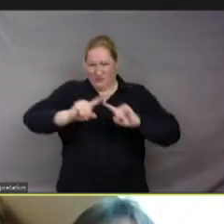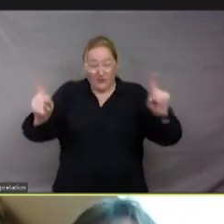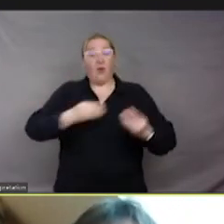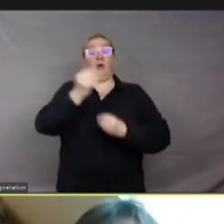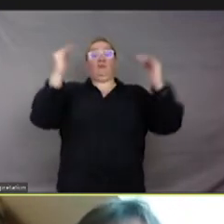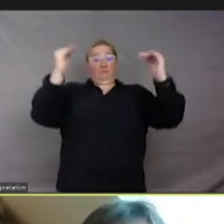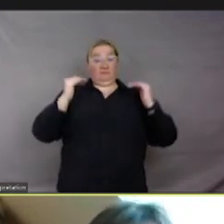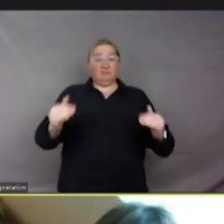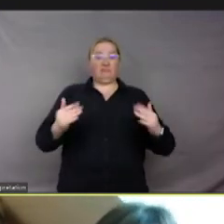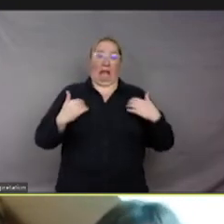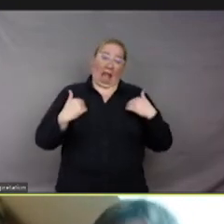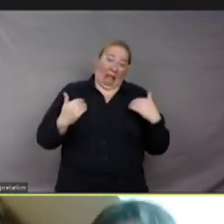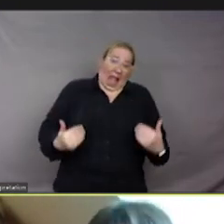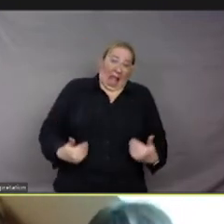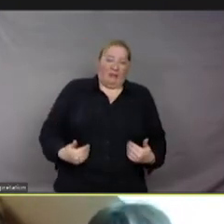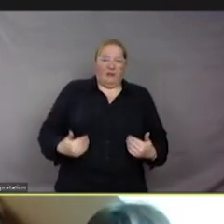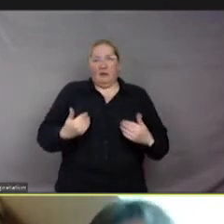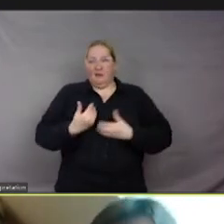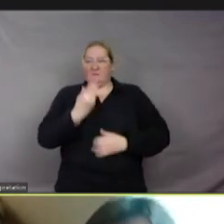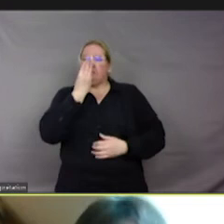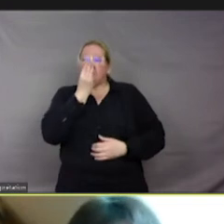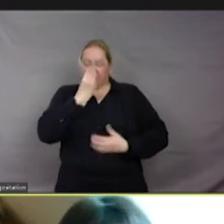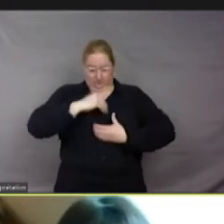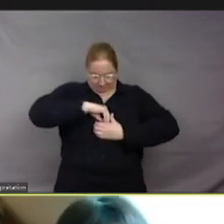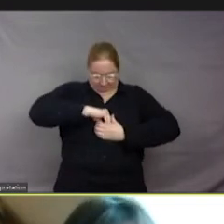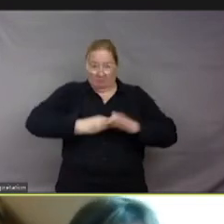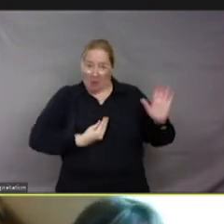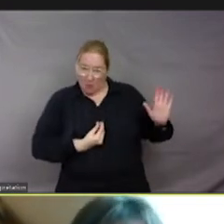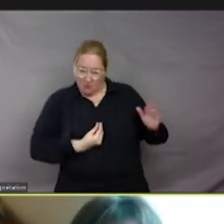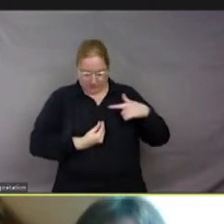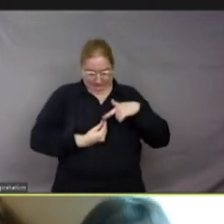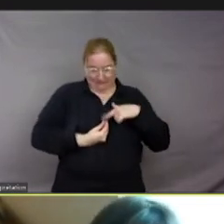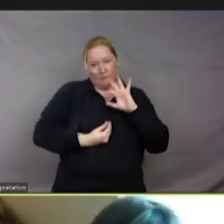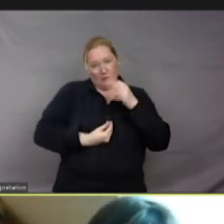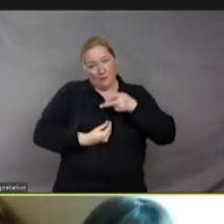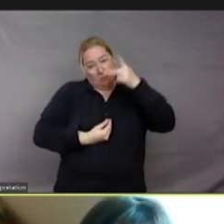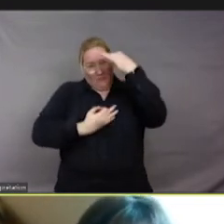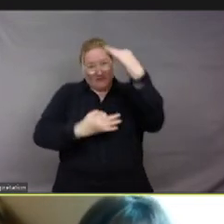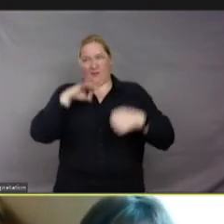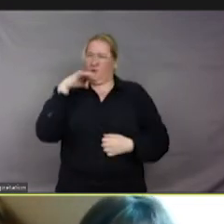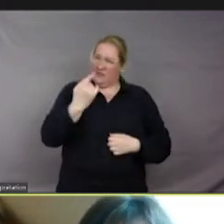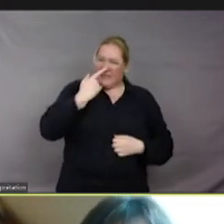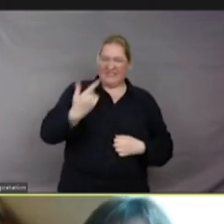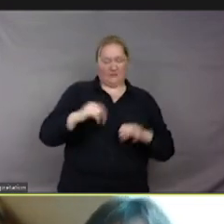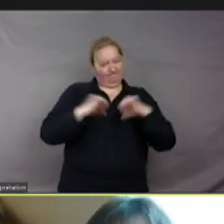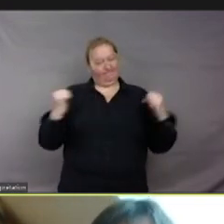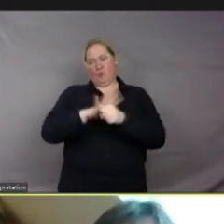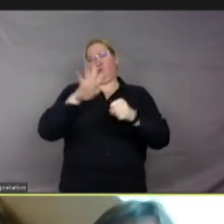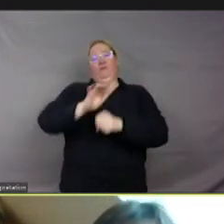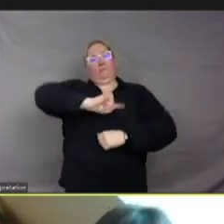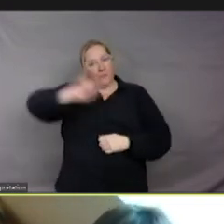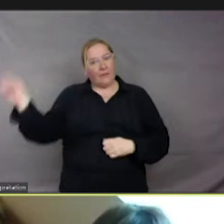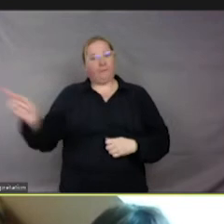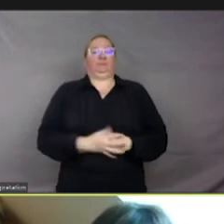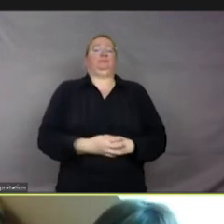traduit par un être ressentant. Alors, effectivement, c'est un petit peu plus précis, mais ça n'est pas suffisamment précis. Alors,